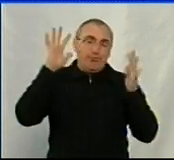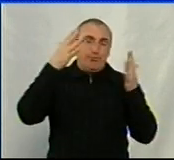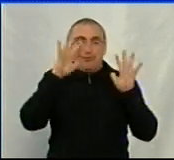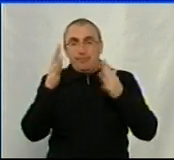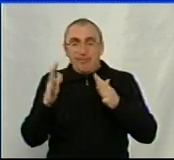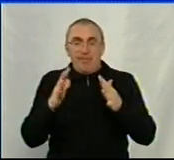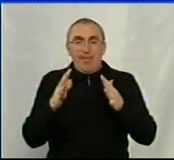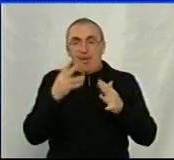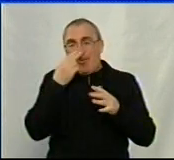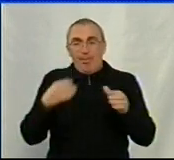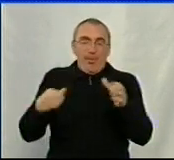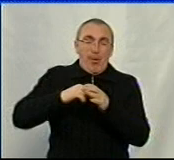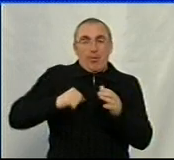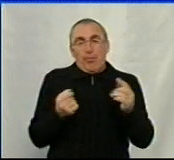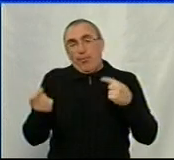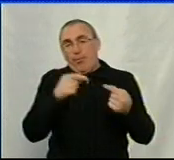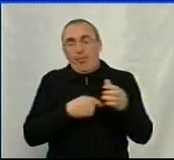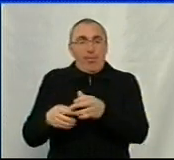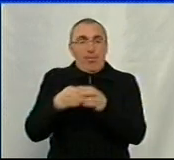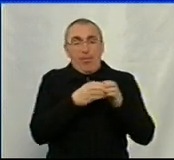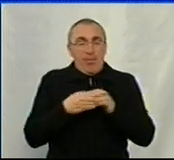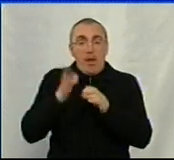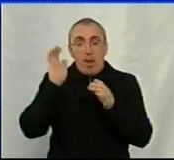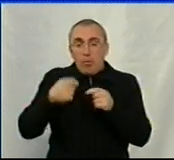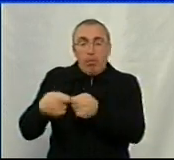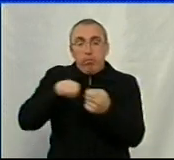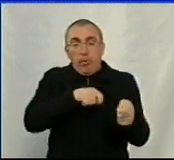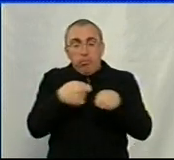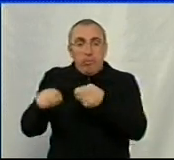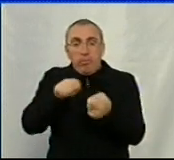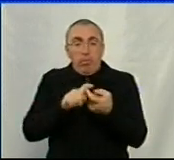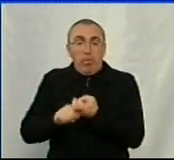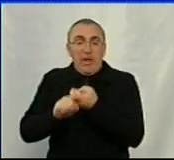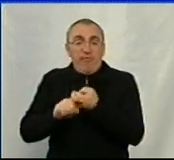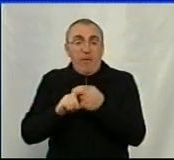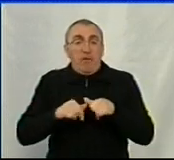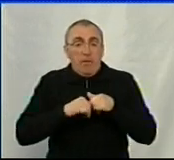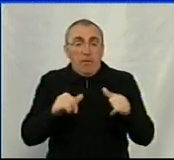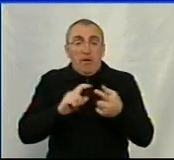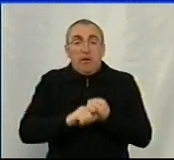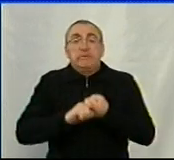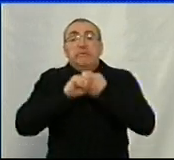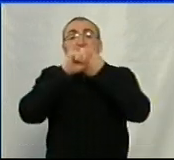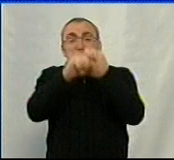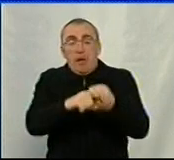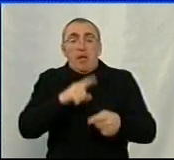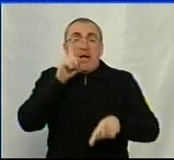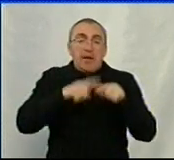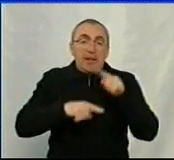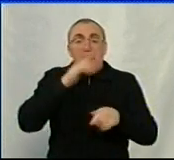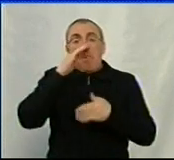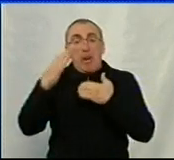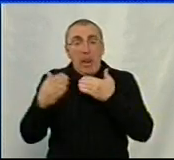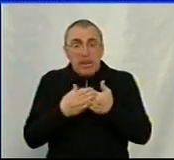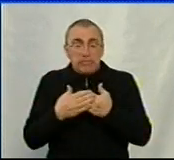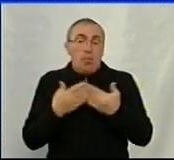певними підлітками, друзями, звичайно, є певний ризик передати цю інфекцію. І заразити своїх рідних, близьких. А